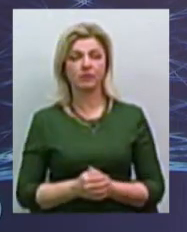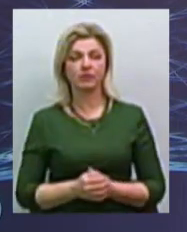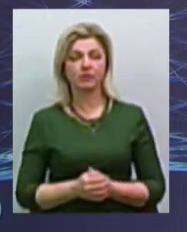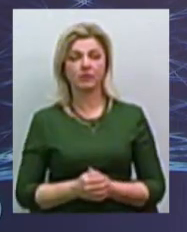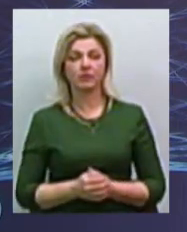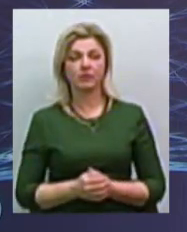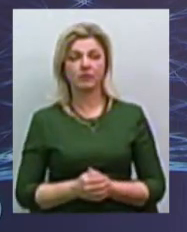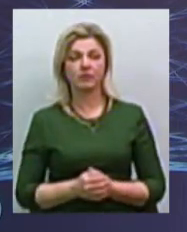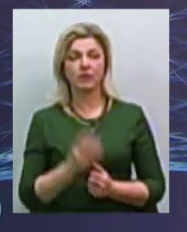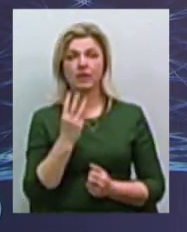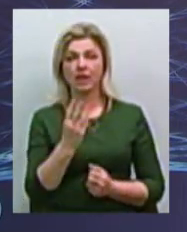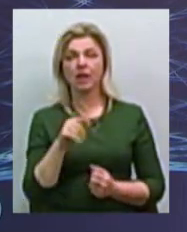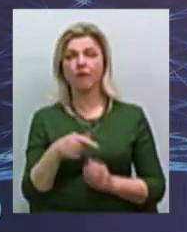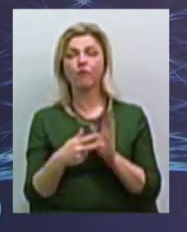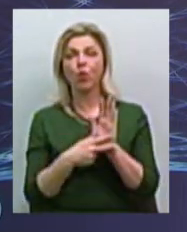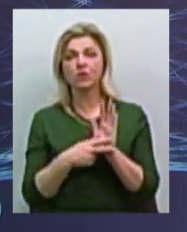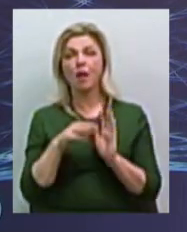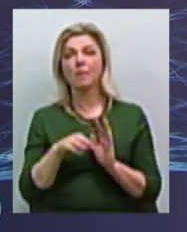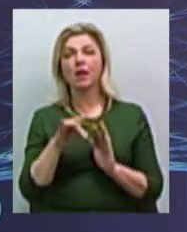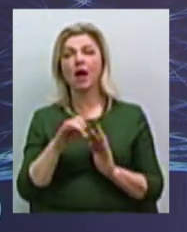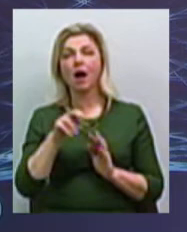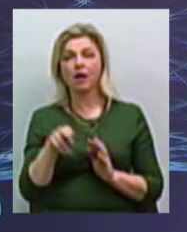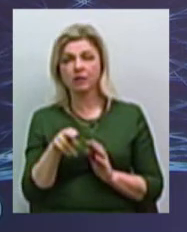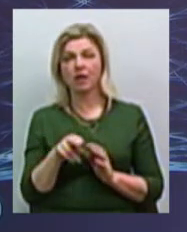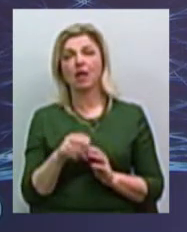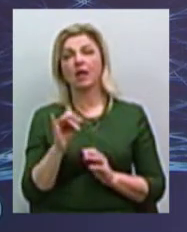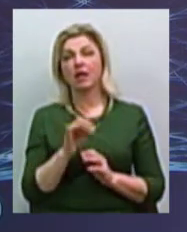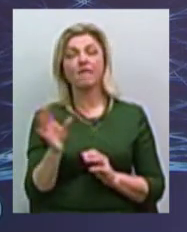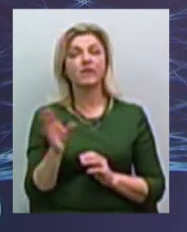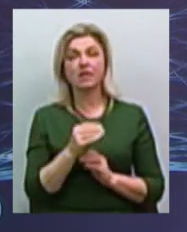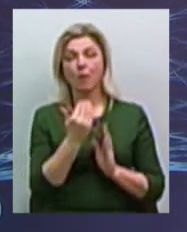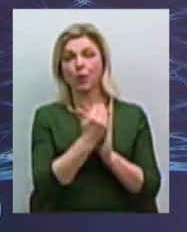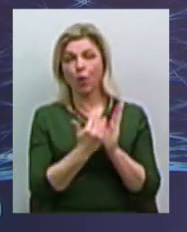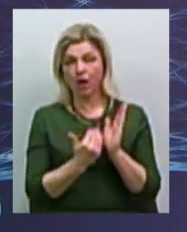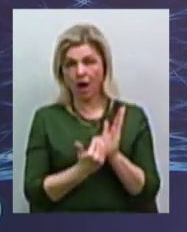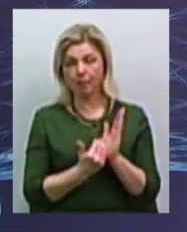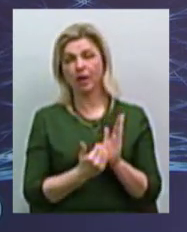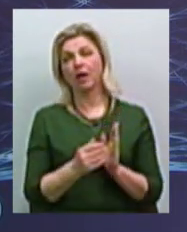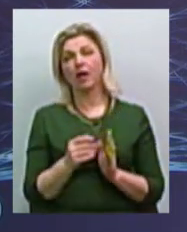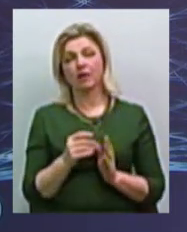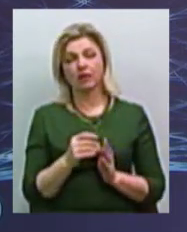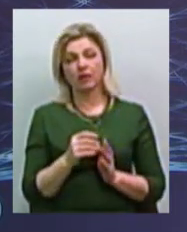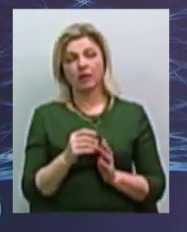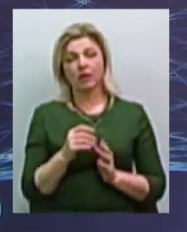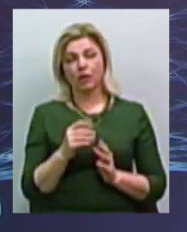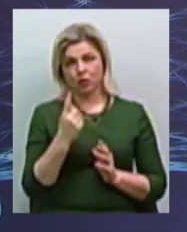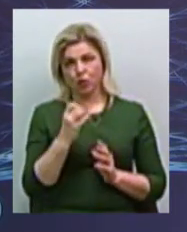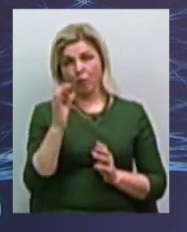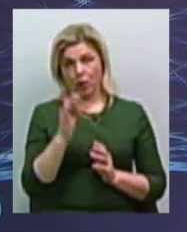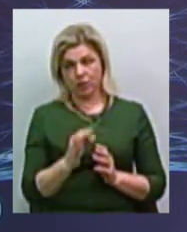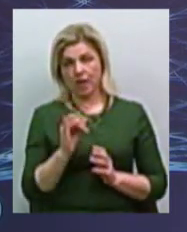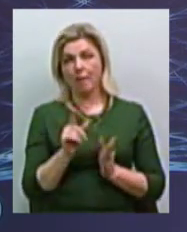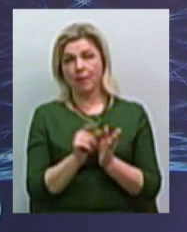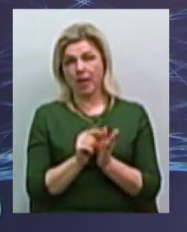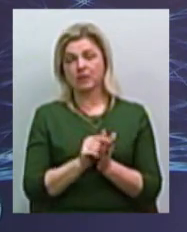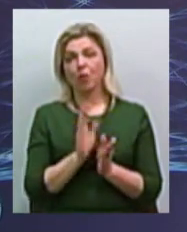,8 млрд, то у нас все программи, хоча б будуть працювати 40%, і пенсії будуть